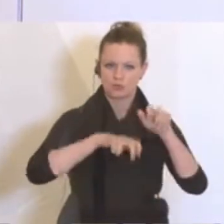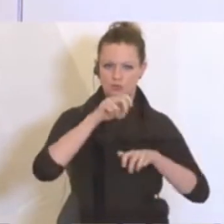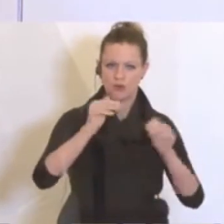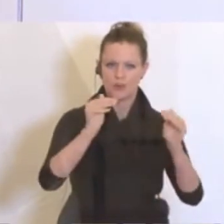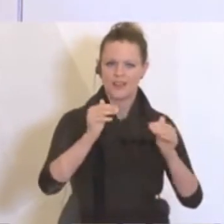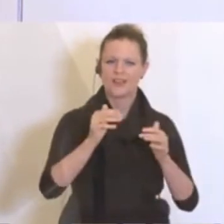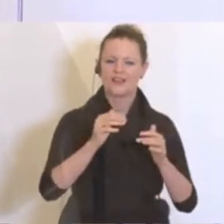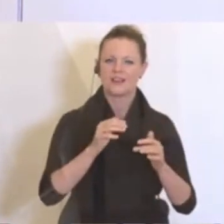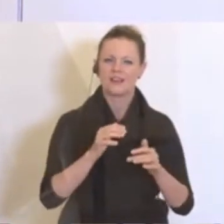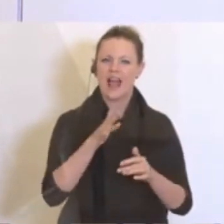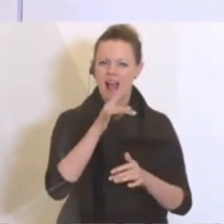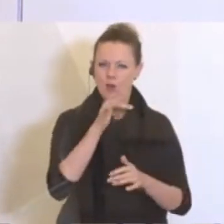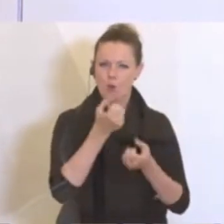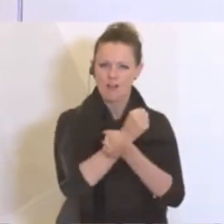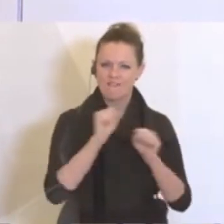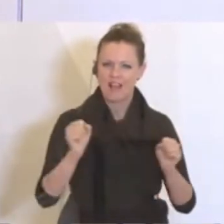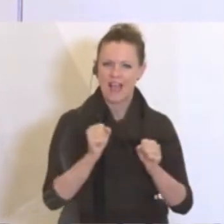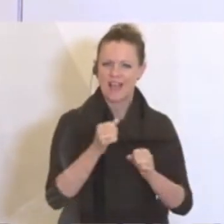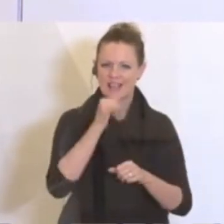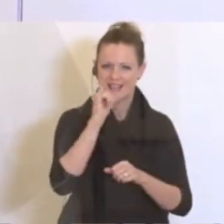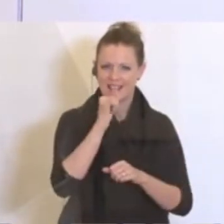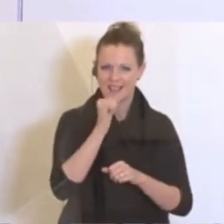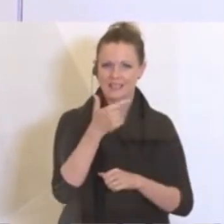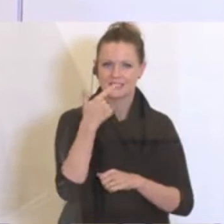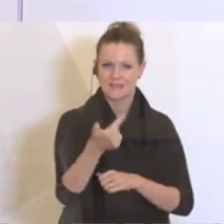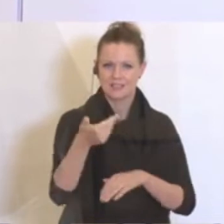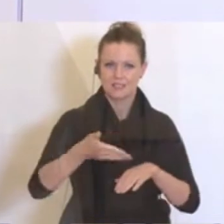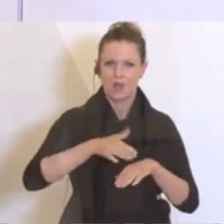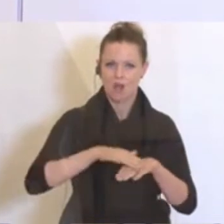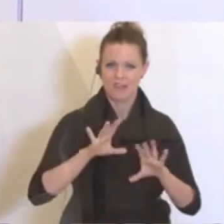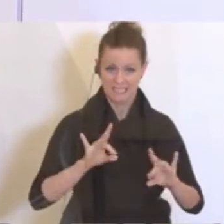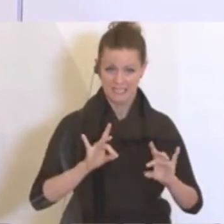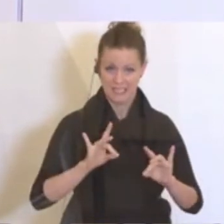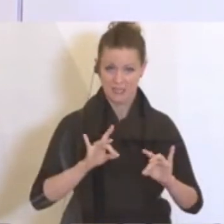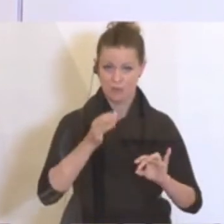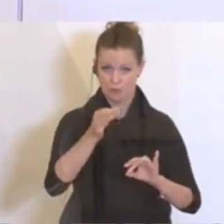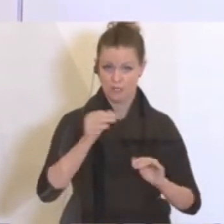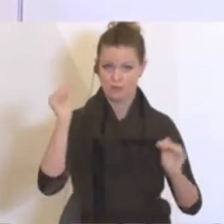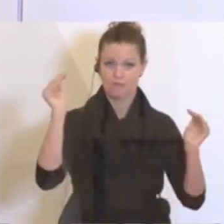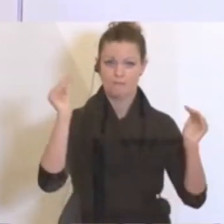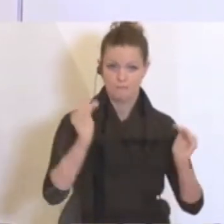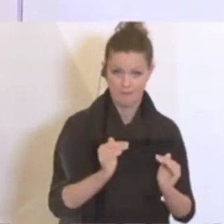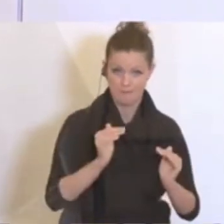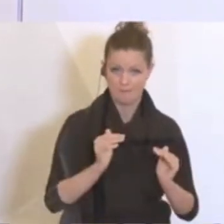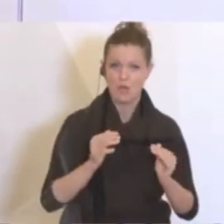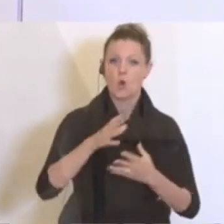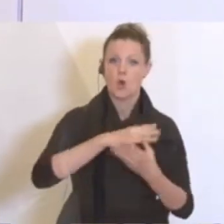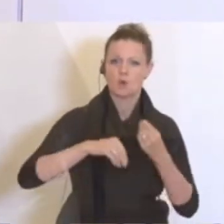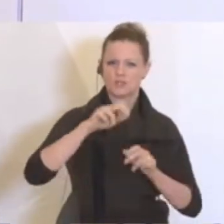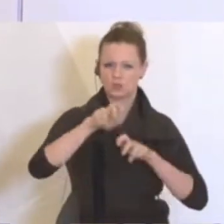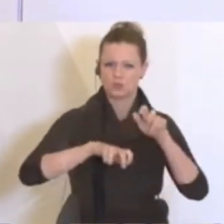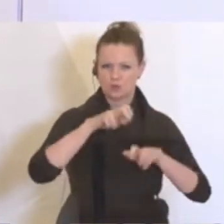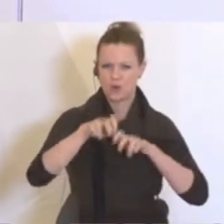alkoholfreie Getränke von 20 auf 10 Prozent. Das bedeutet, dass wir alle Umsatzsteuersätze der